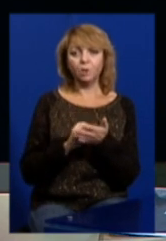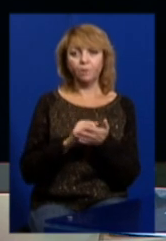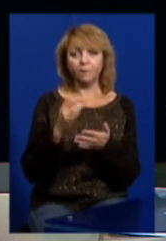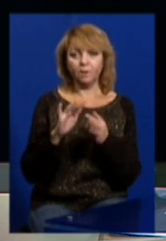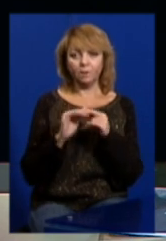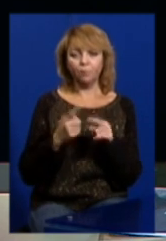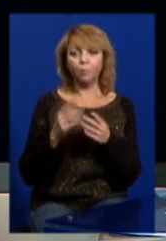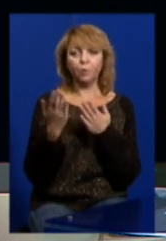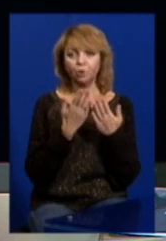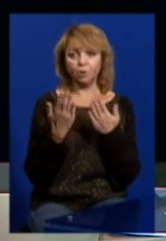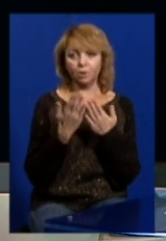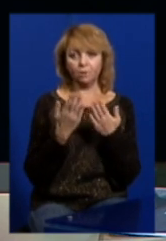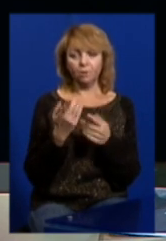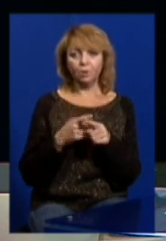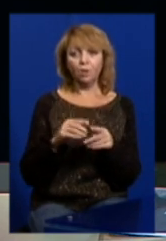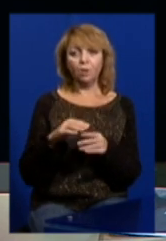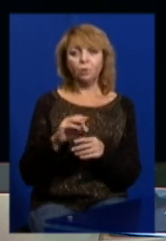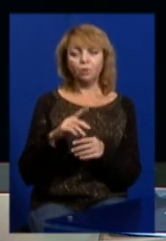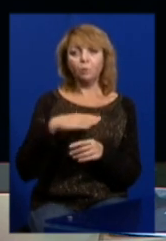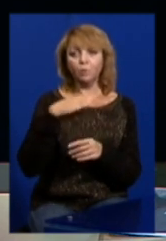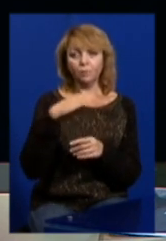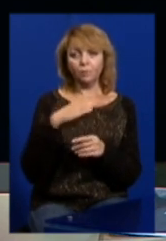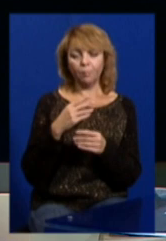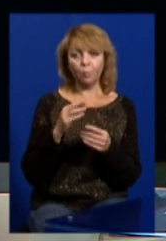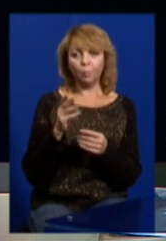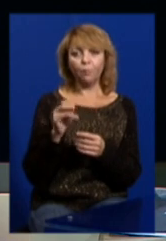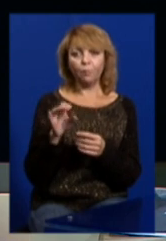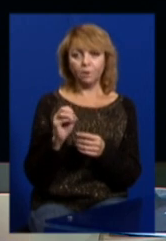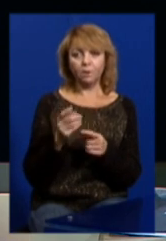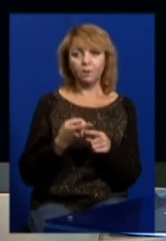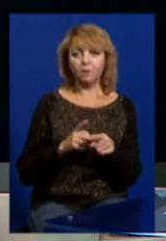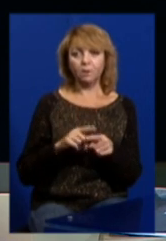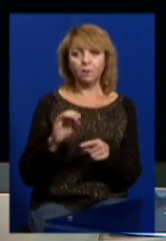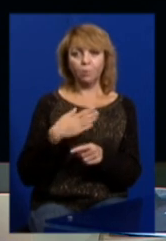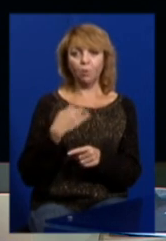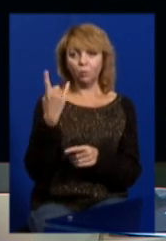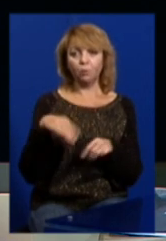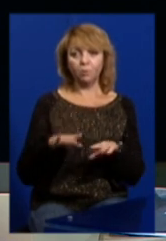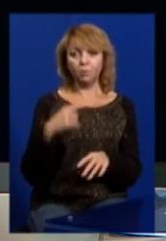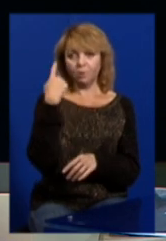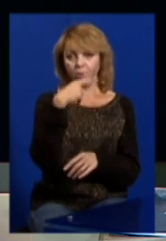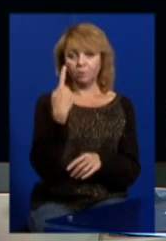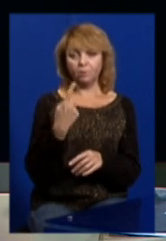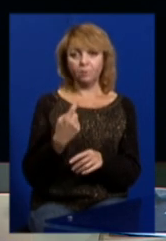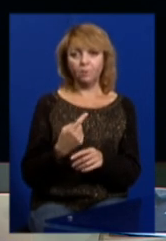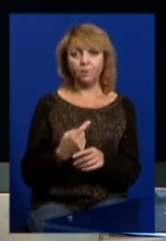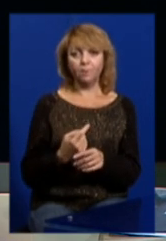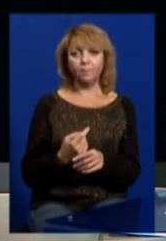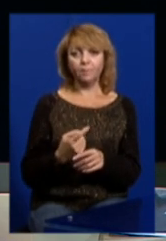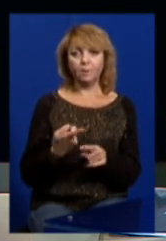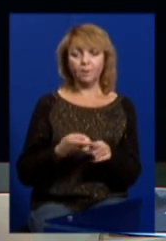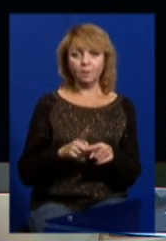його прочитати. Воно досить вмотивоване, і це ж не моя одноосібна, скажімо, творіння.